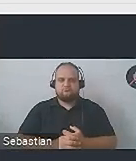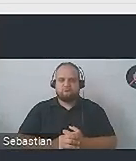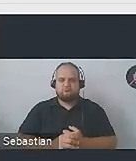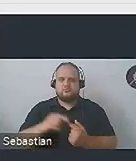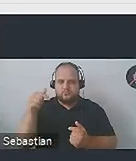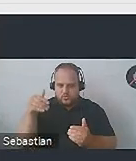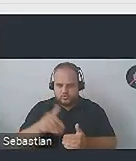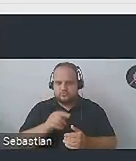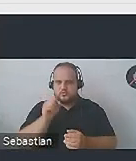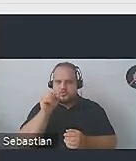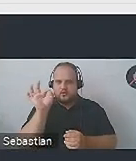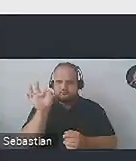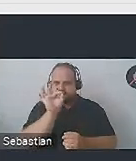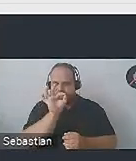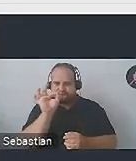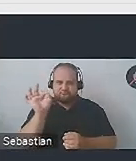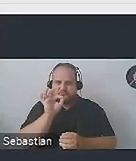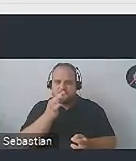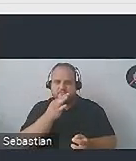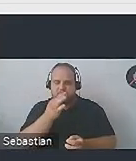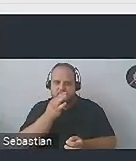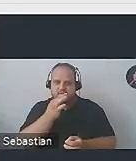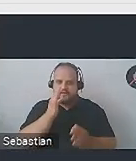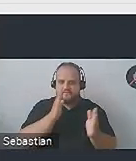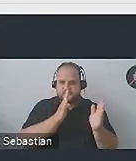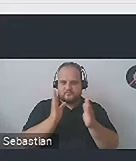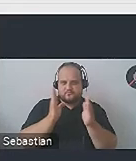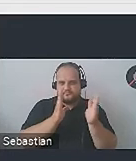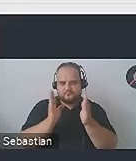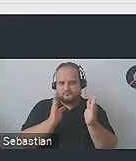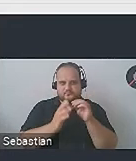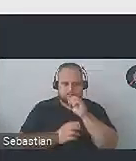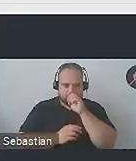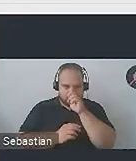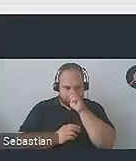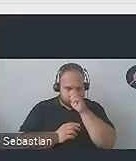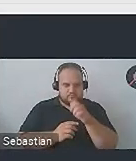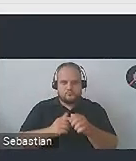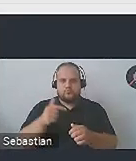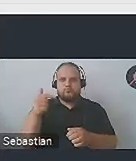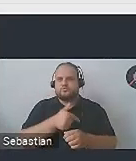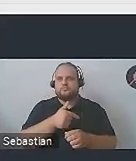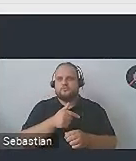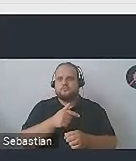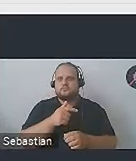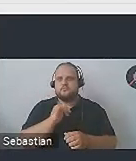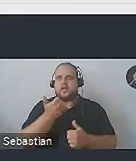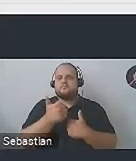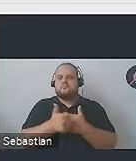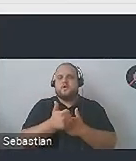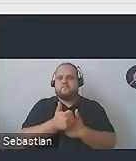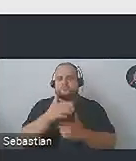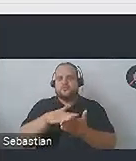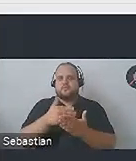odrobineczkę pokombinować, zakładając, że musimy z jakiegoś powodu utrzymywać się w tonacji